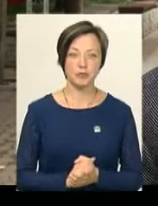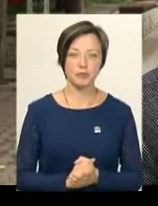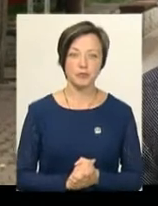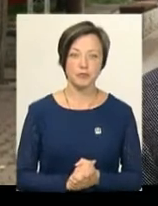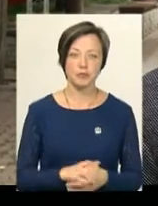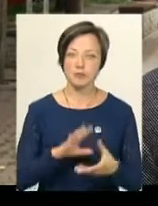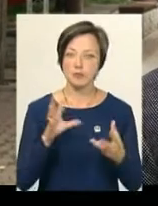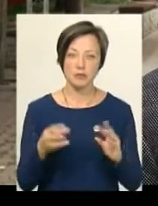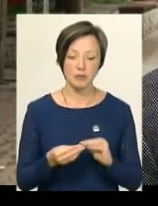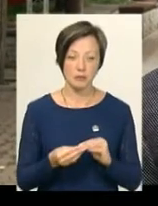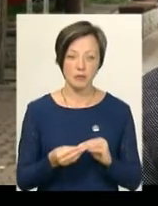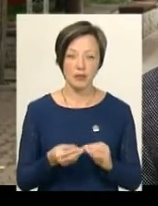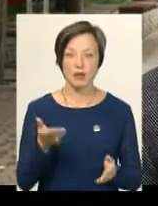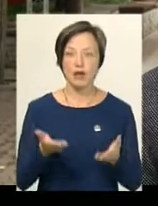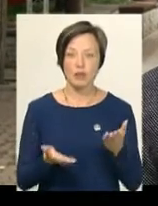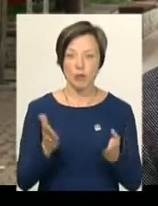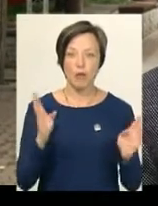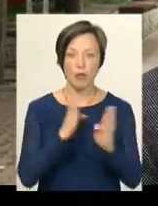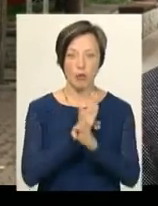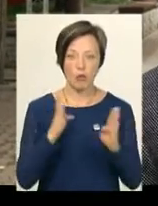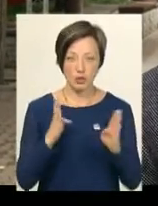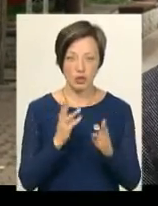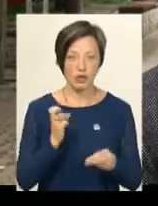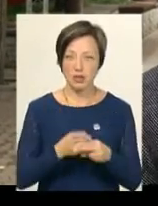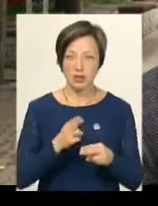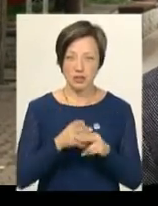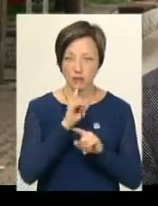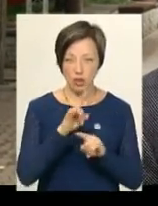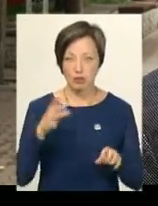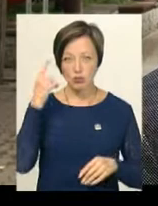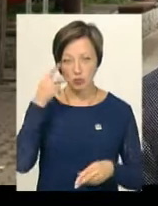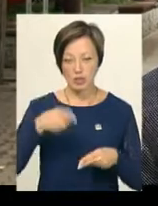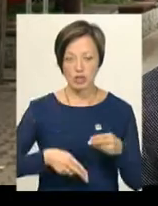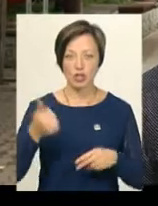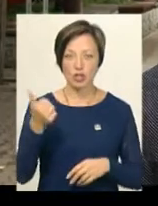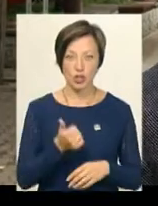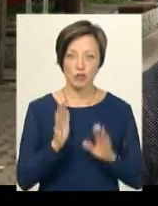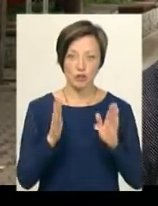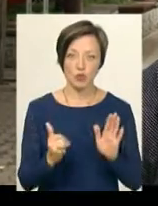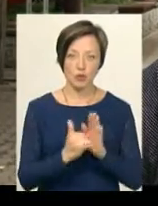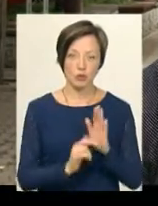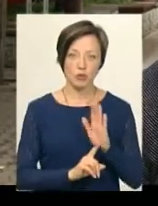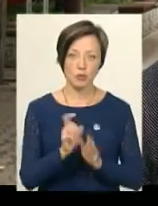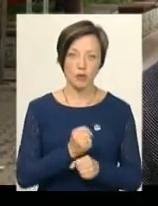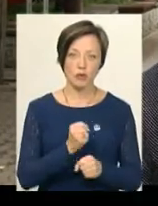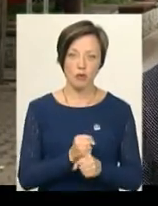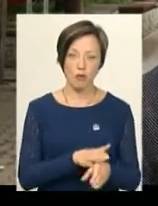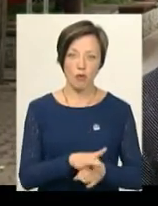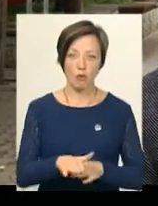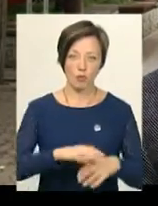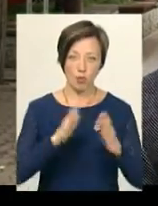В принципі, якщо погода тому не заважатиме, я думаю, що до кінця тижня вони вже будуть в повному